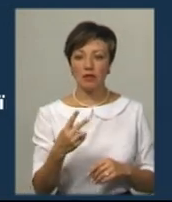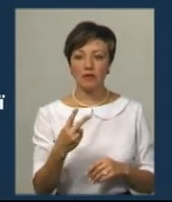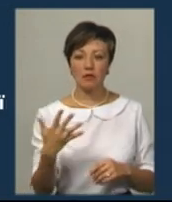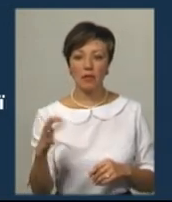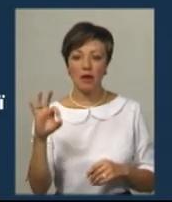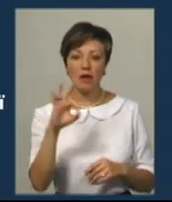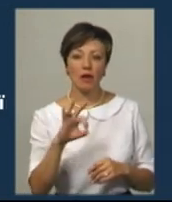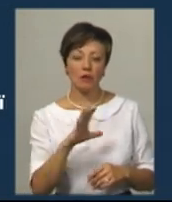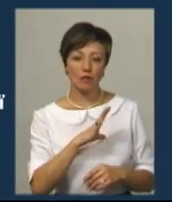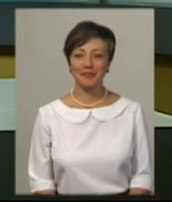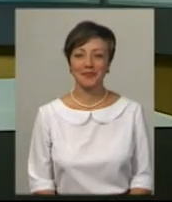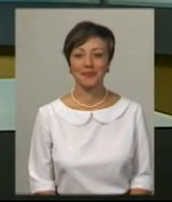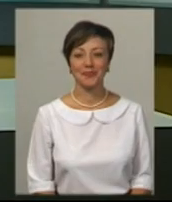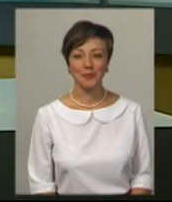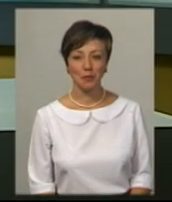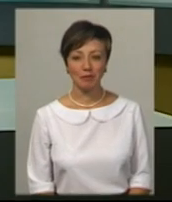градусів було.